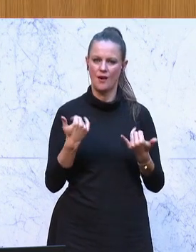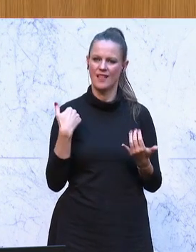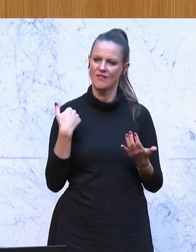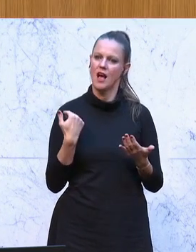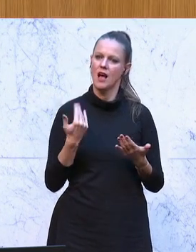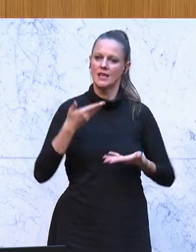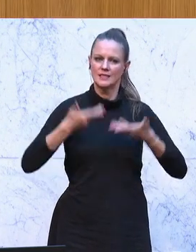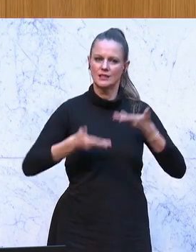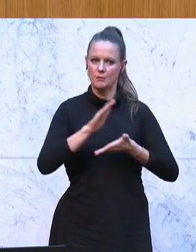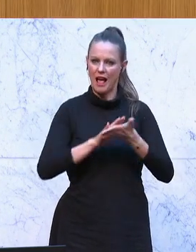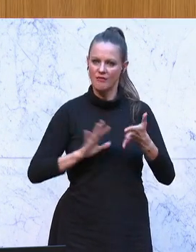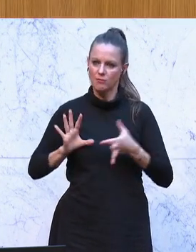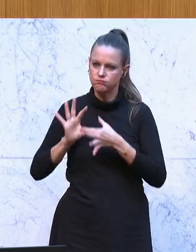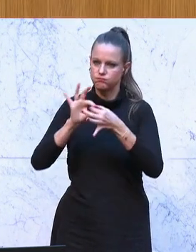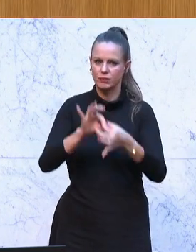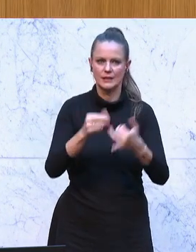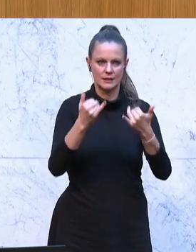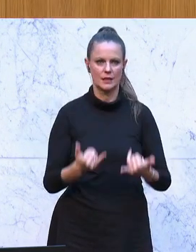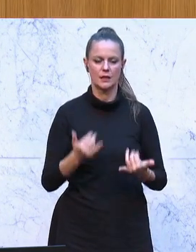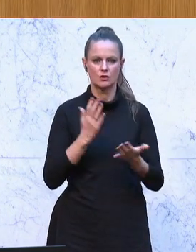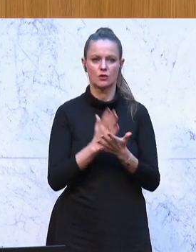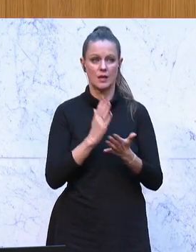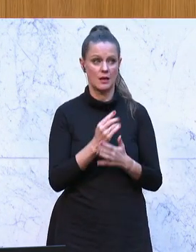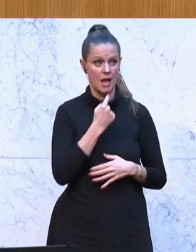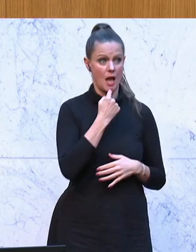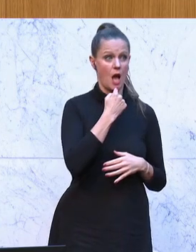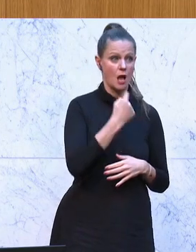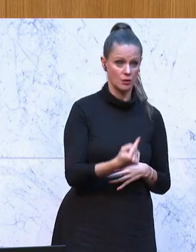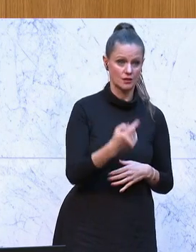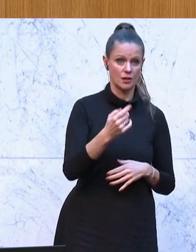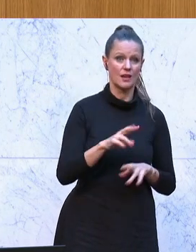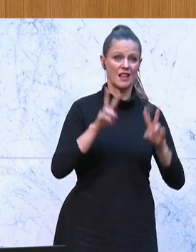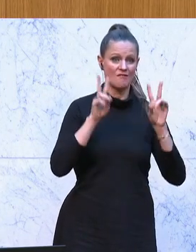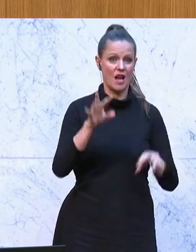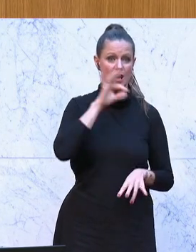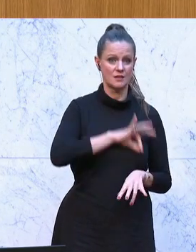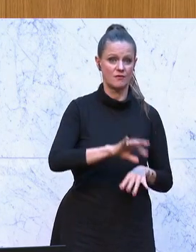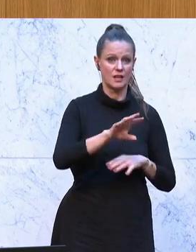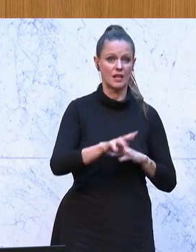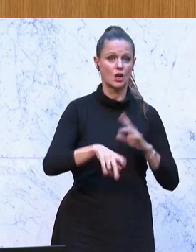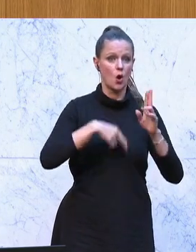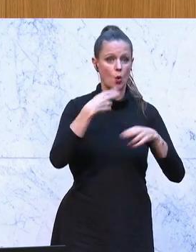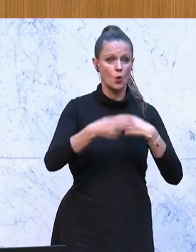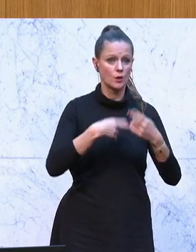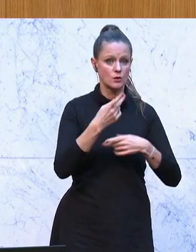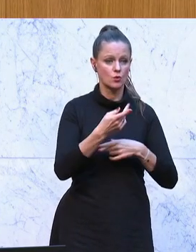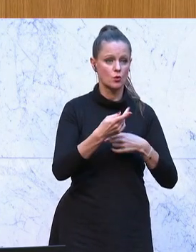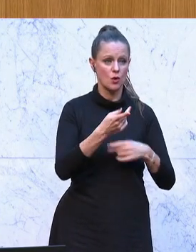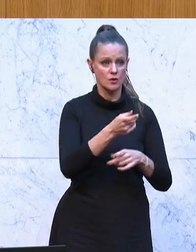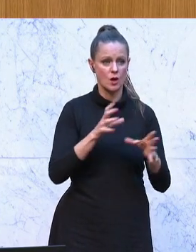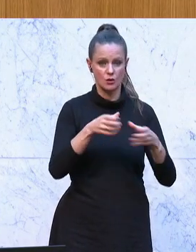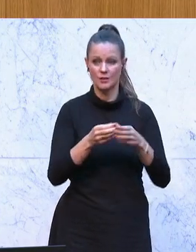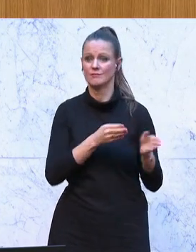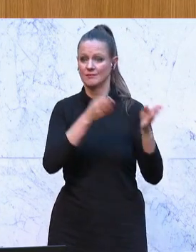Beginn der Sitzung uns begleitet, das eine sind Aussagen unter Wahrheitspflicht im Untersuchungsausschuss, das andere sind offensichtlich